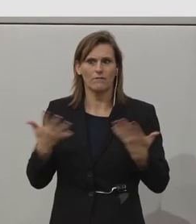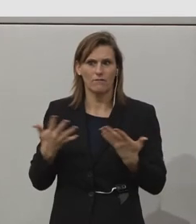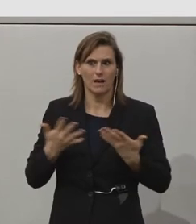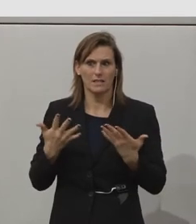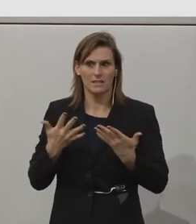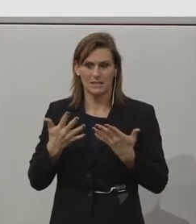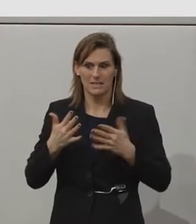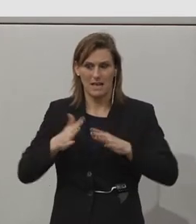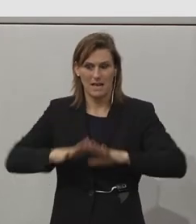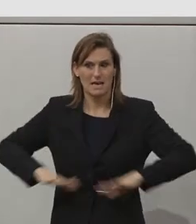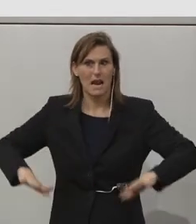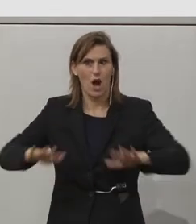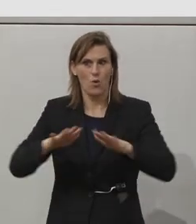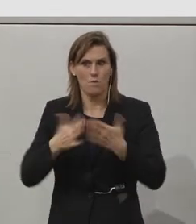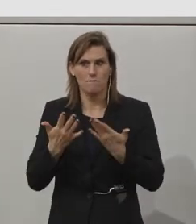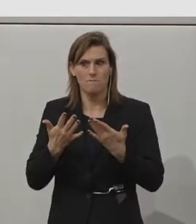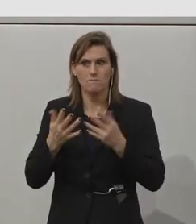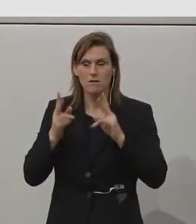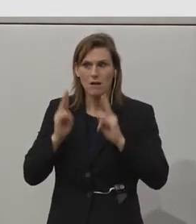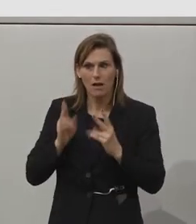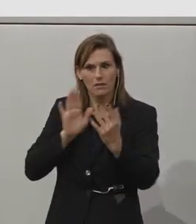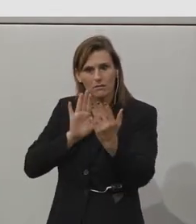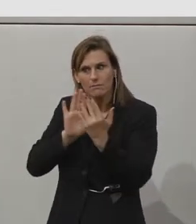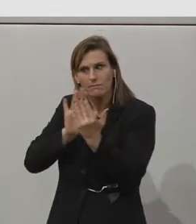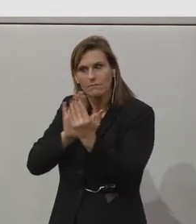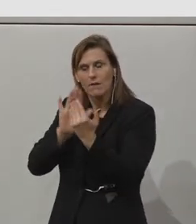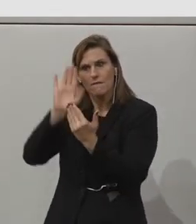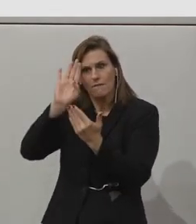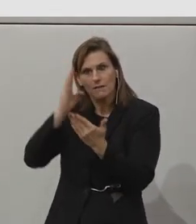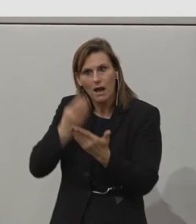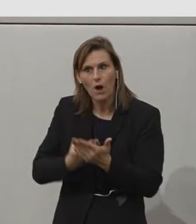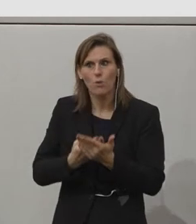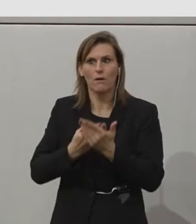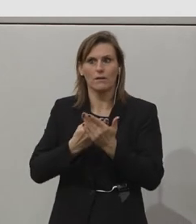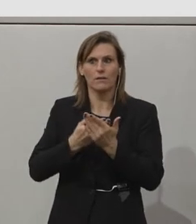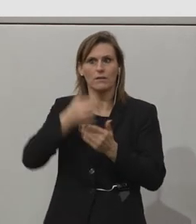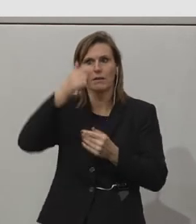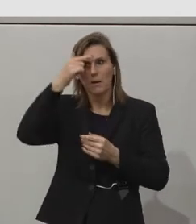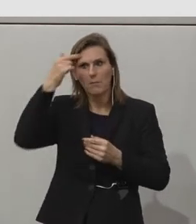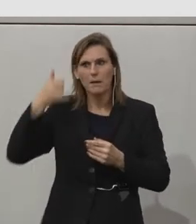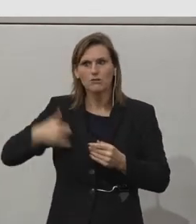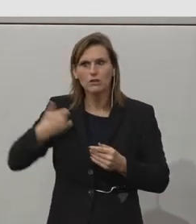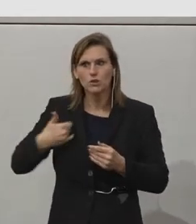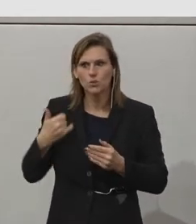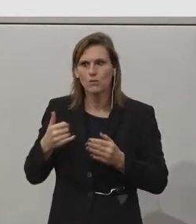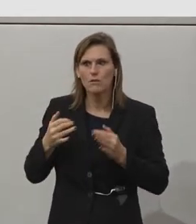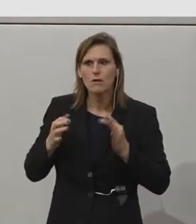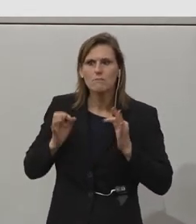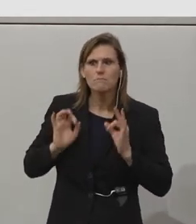Begegnungsraum, den wir schaffen, wo Vertrauen herrscht, wo junge Menschen mit professionellen